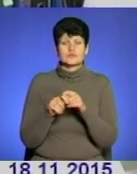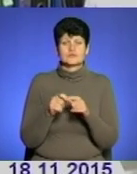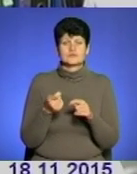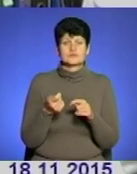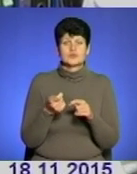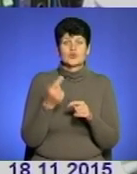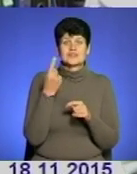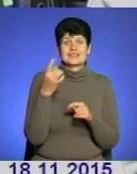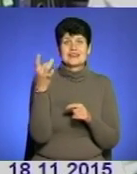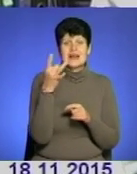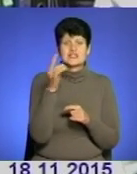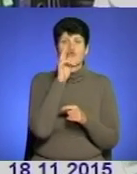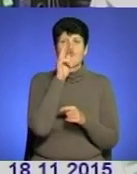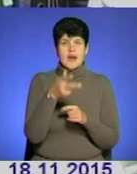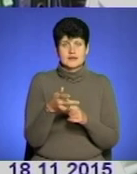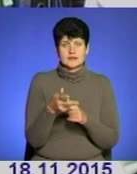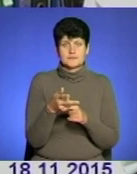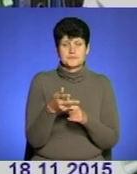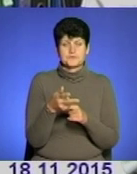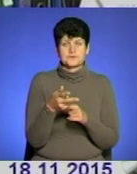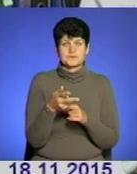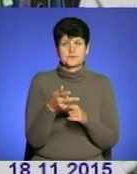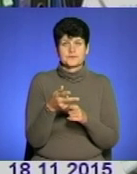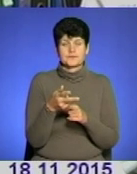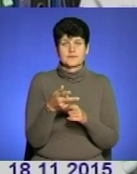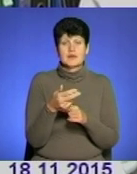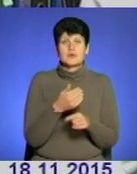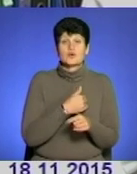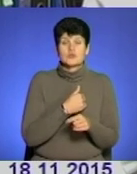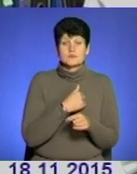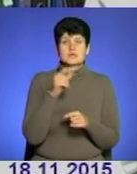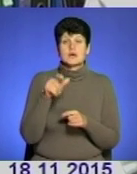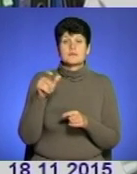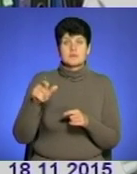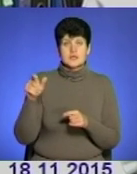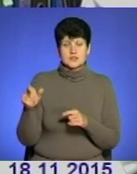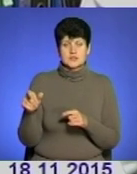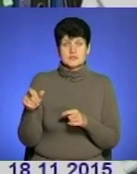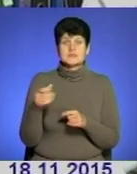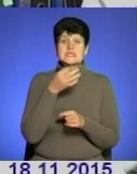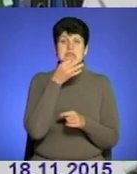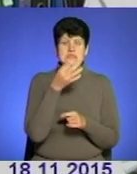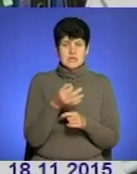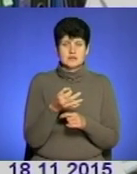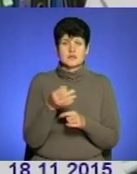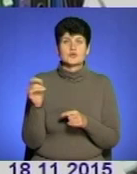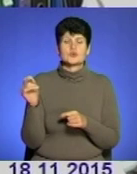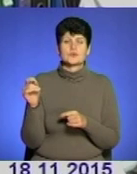один раз на квартал. Як так. Але хотілося б мешканцям сказати про